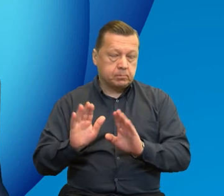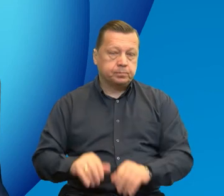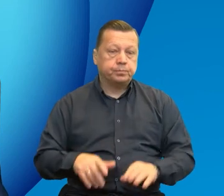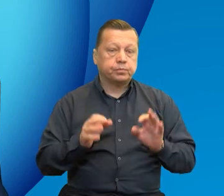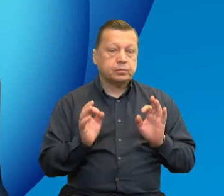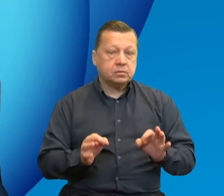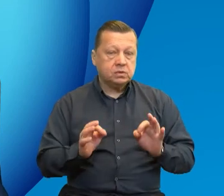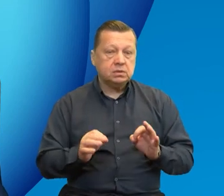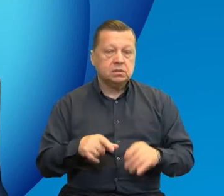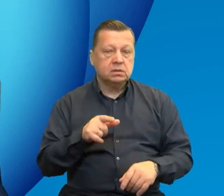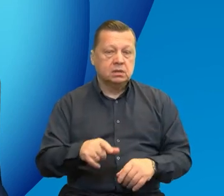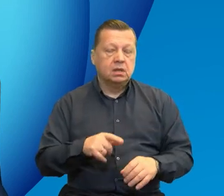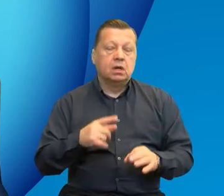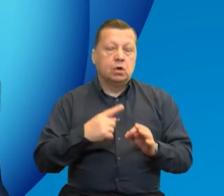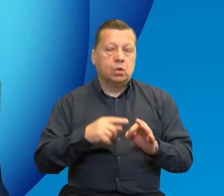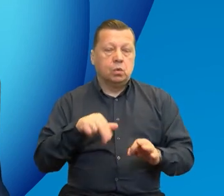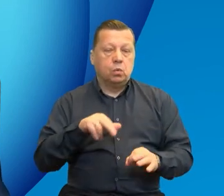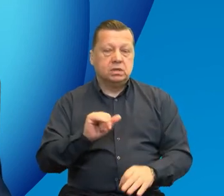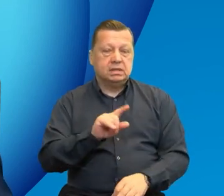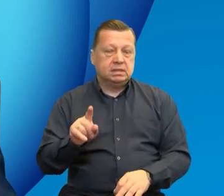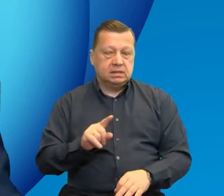naszego quizu.